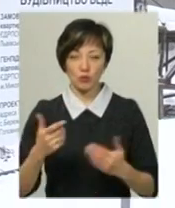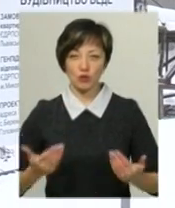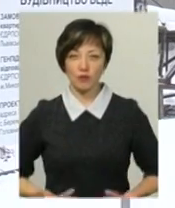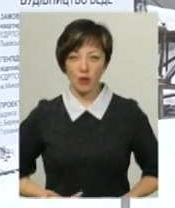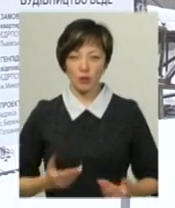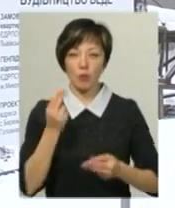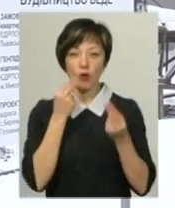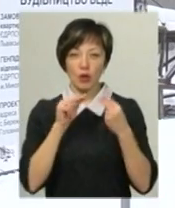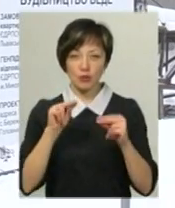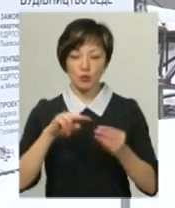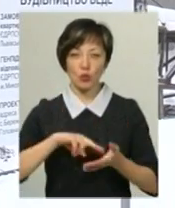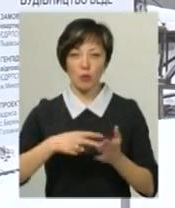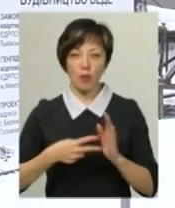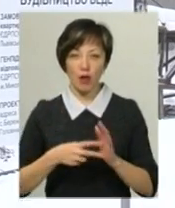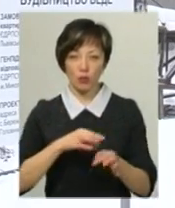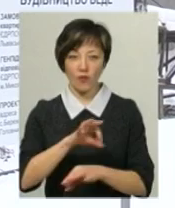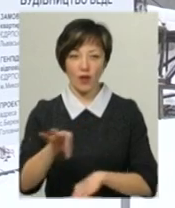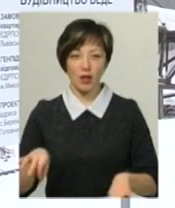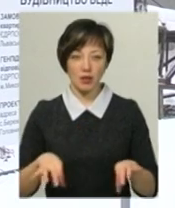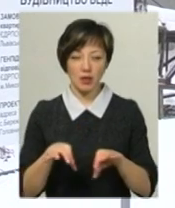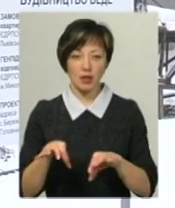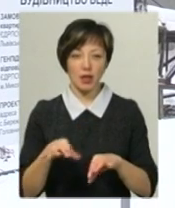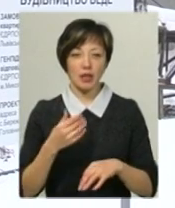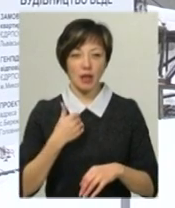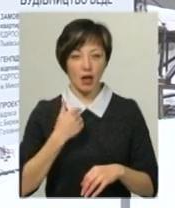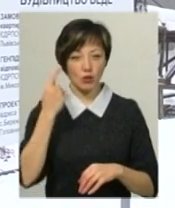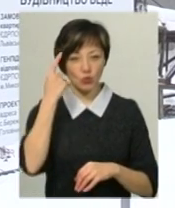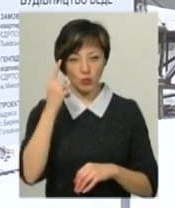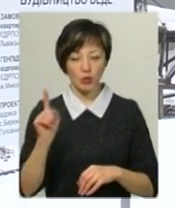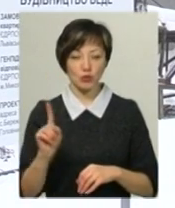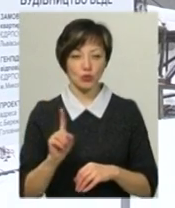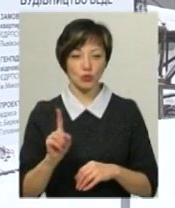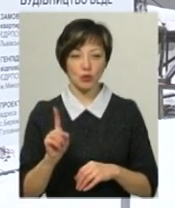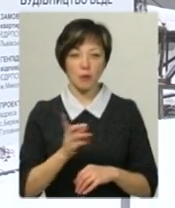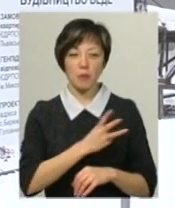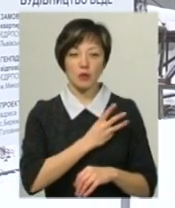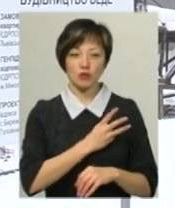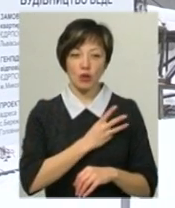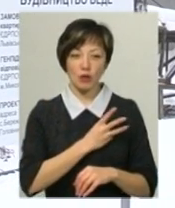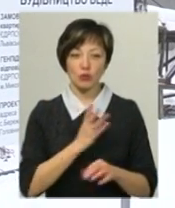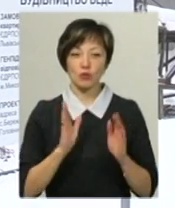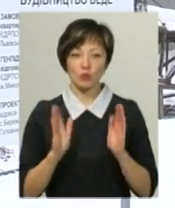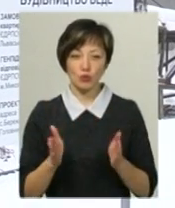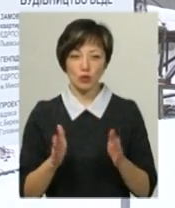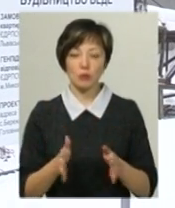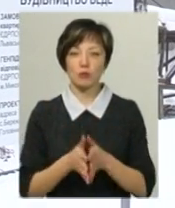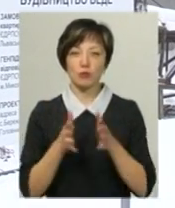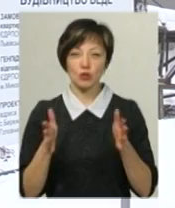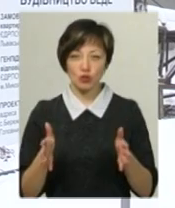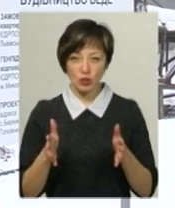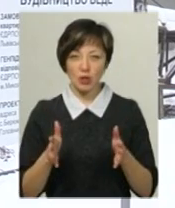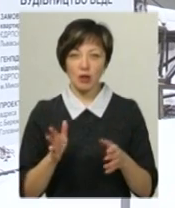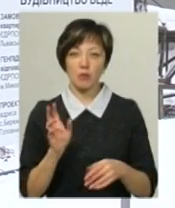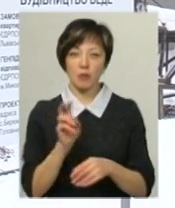поліпшеного планування. Я думаю, що бажаючих буде більше йти на